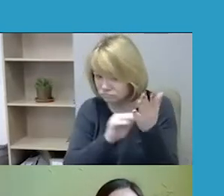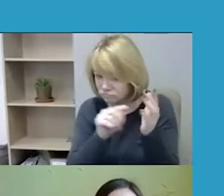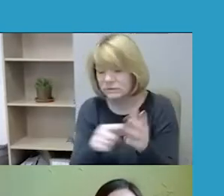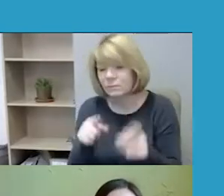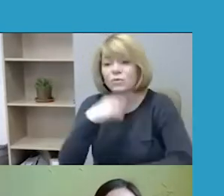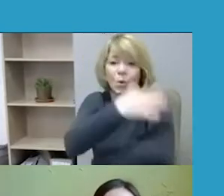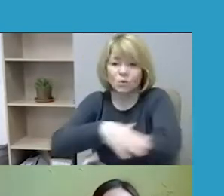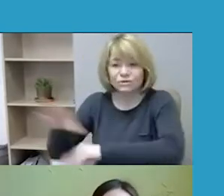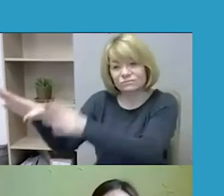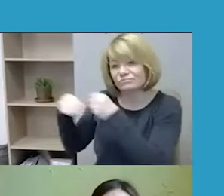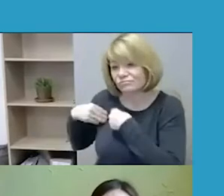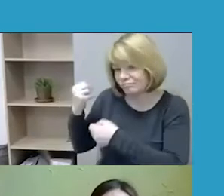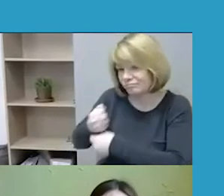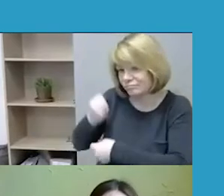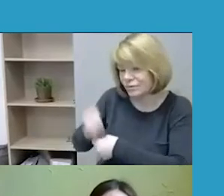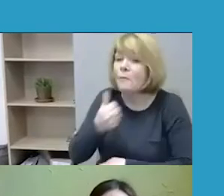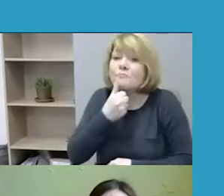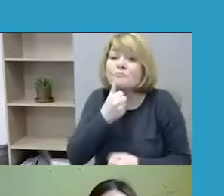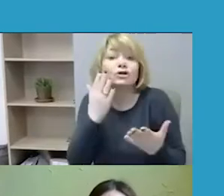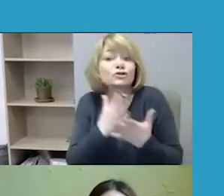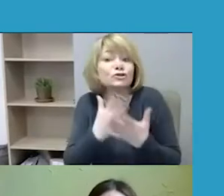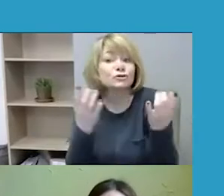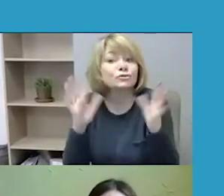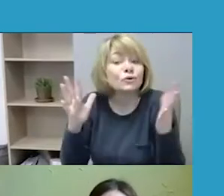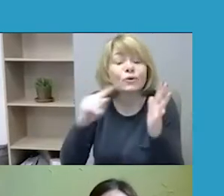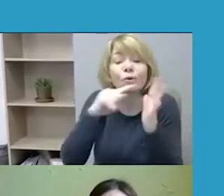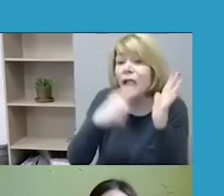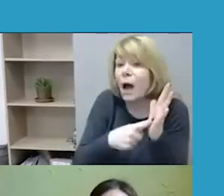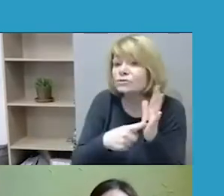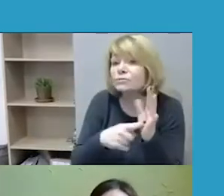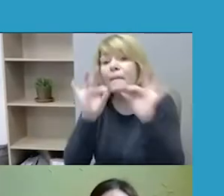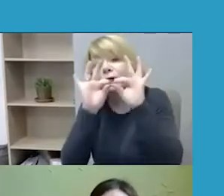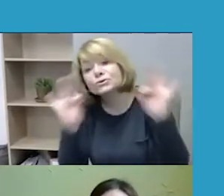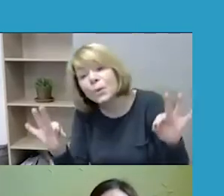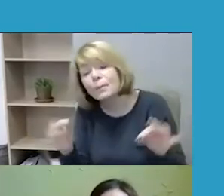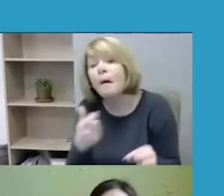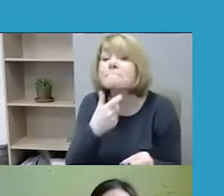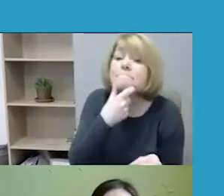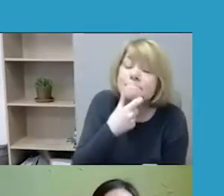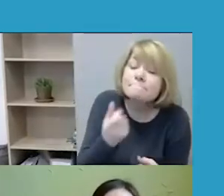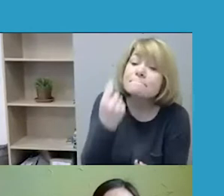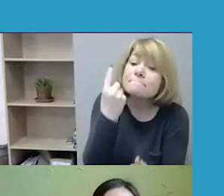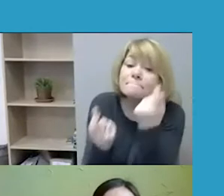Tai jeigu turėsite kokių klausimų, pasiūlymų, pastebėjimų dėl paties tyrimo ar